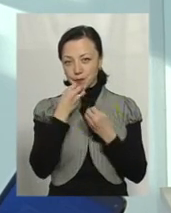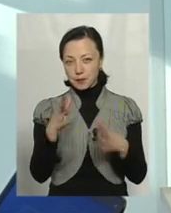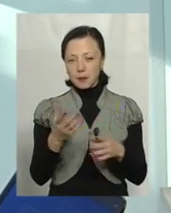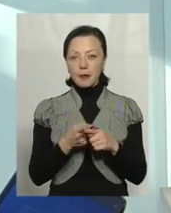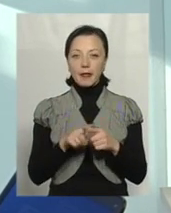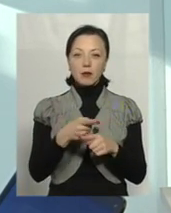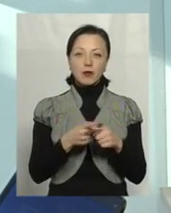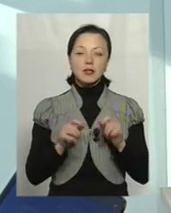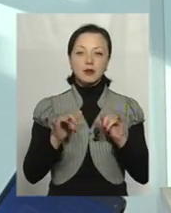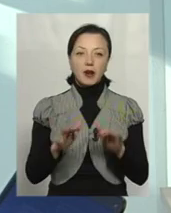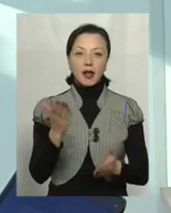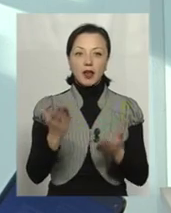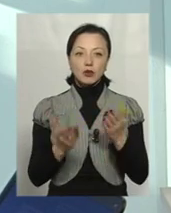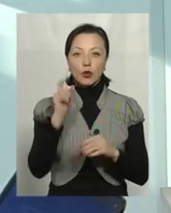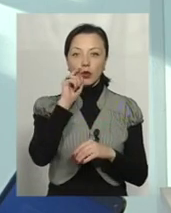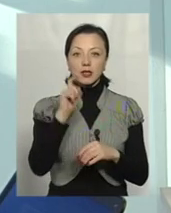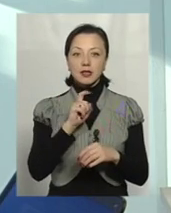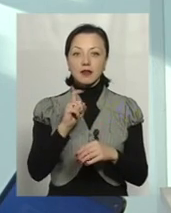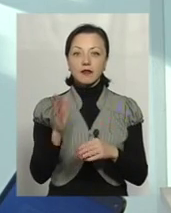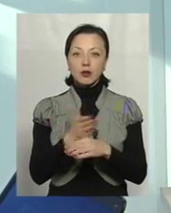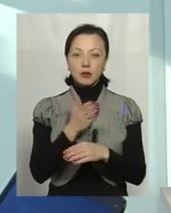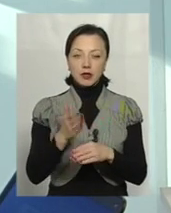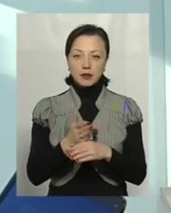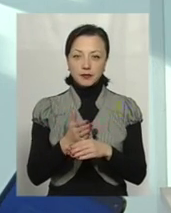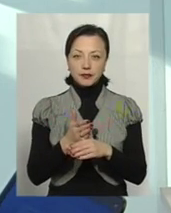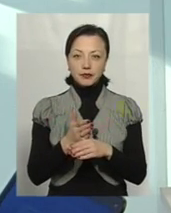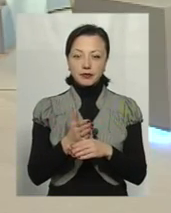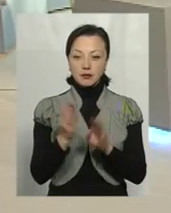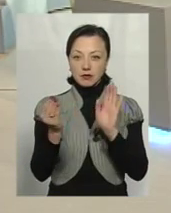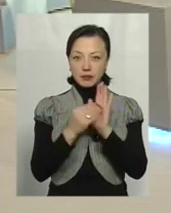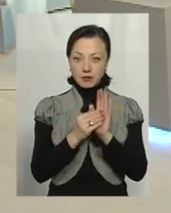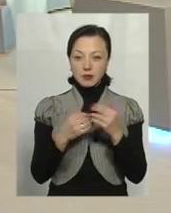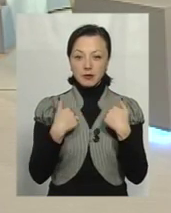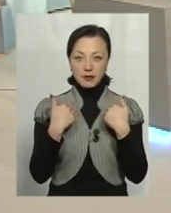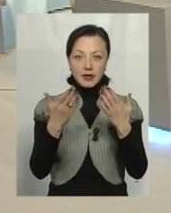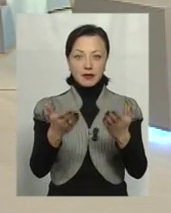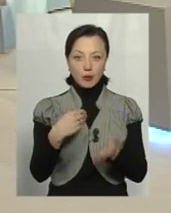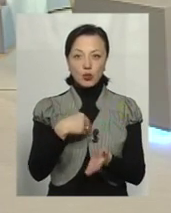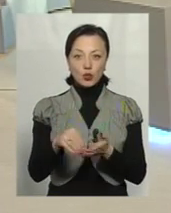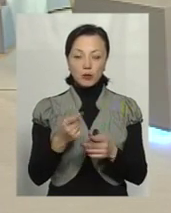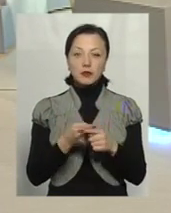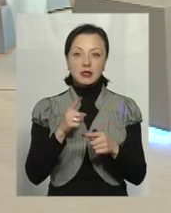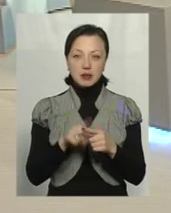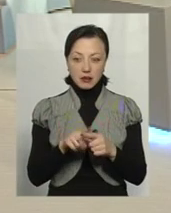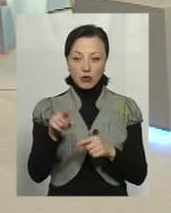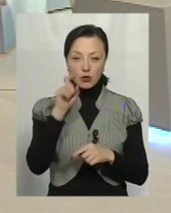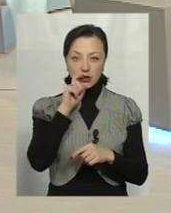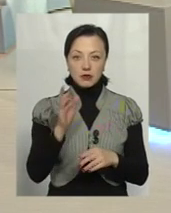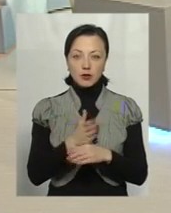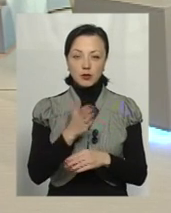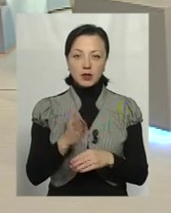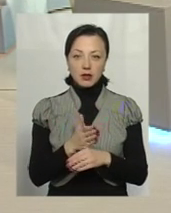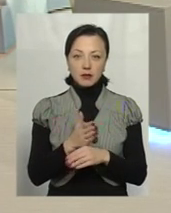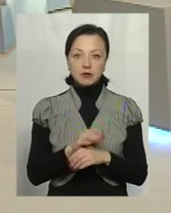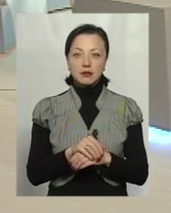половина справи. Бо навіть якщо український виробник стоїть, це ще не факт, що ми з вами як споживач купимо саме того українського виробника.